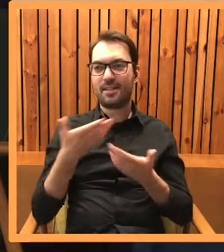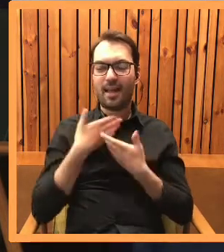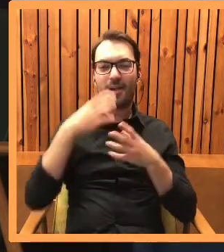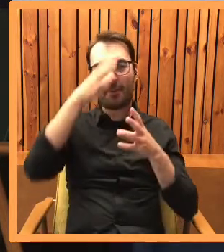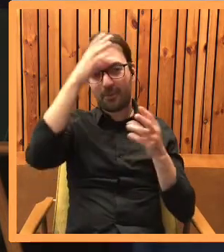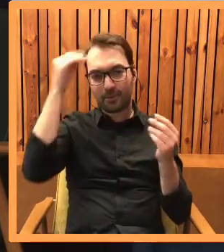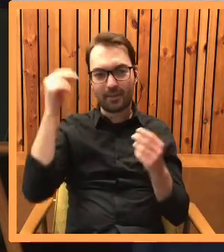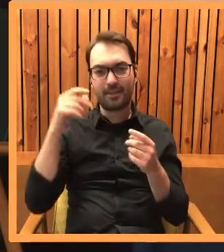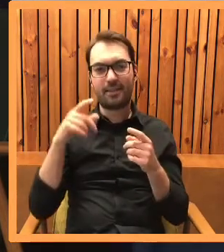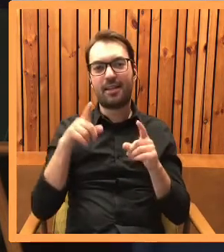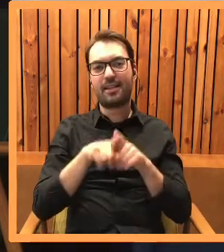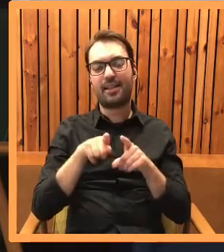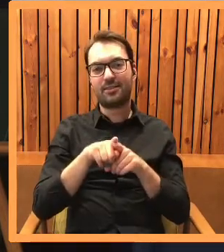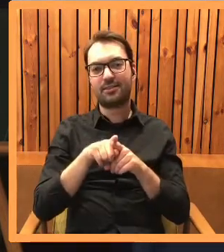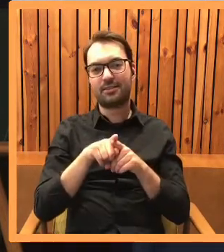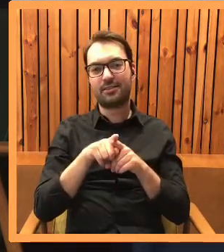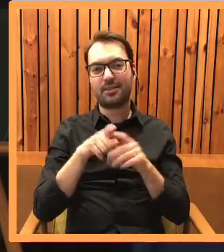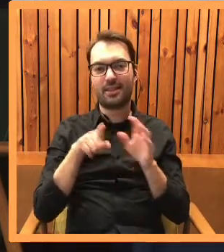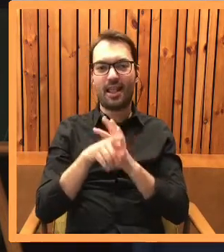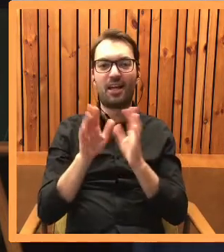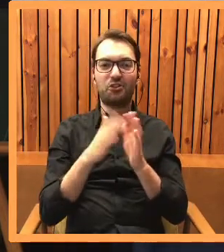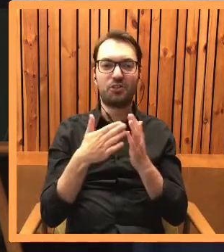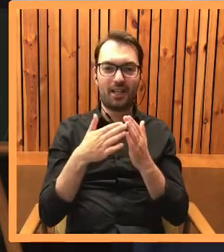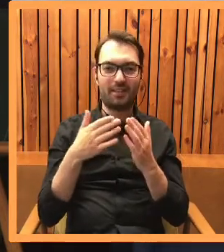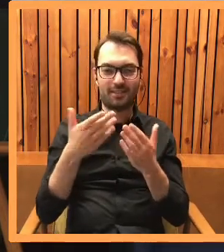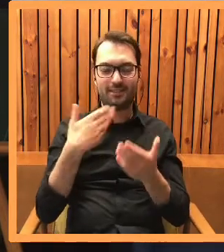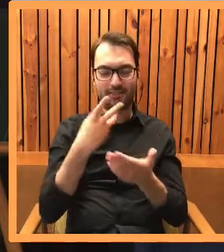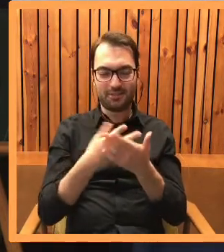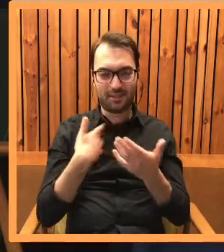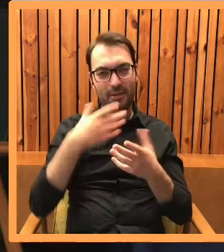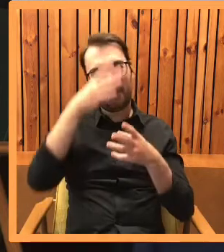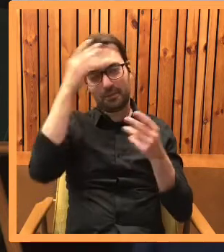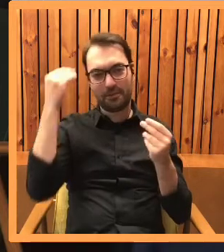zamyśle rozumiem, że też ma być taką odskocznią dla czytelnika od jego codzienności?